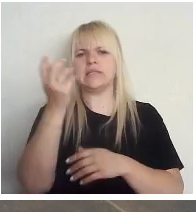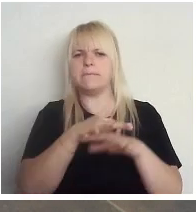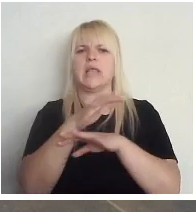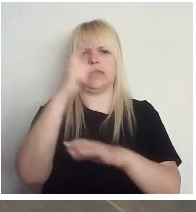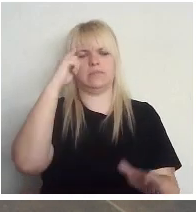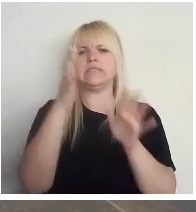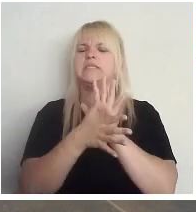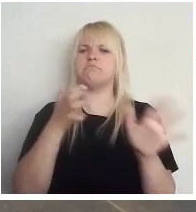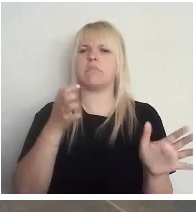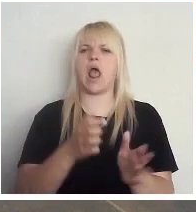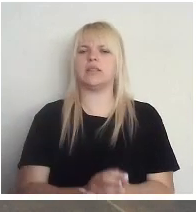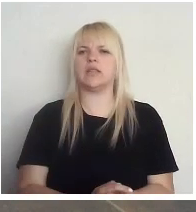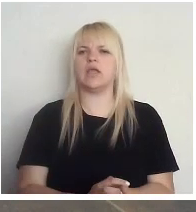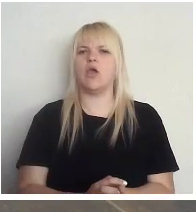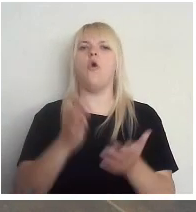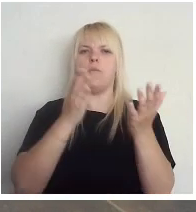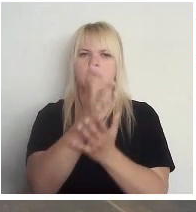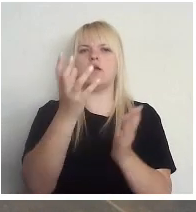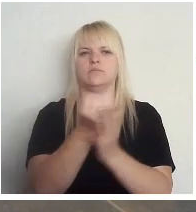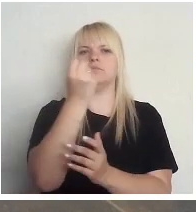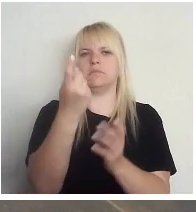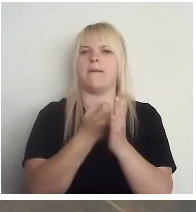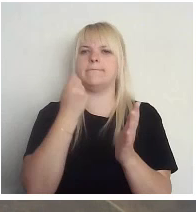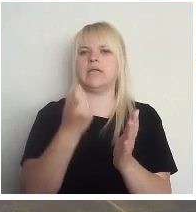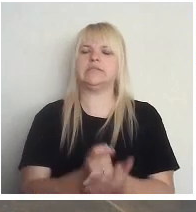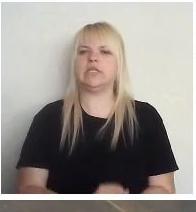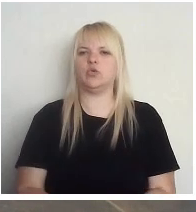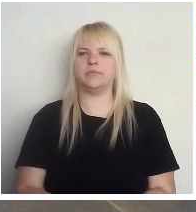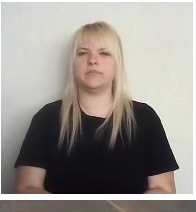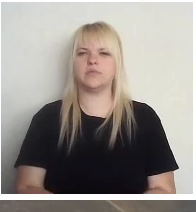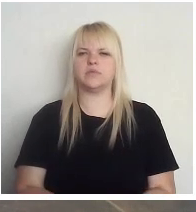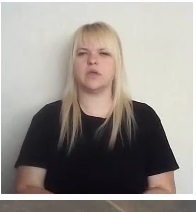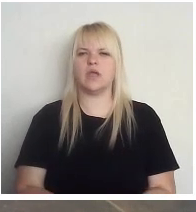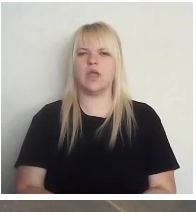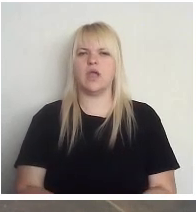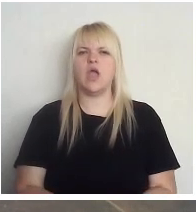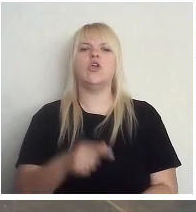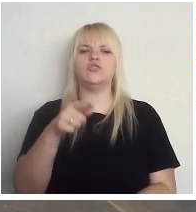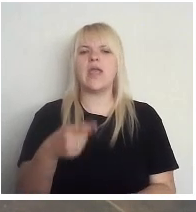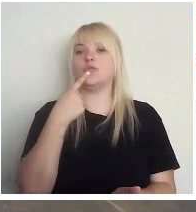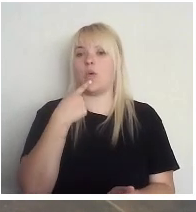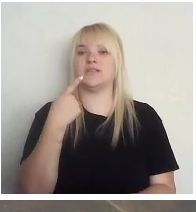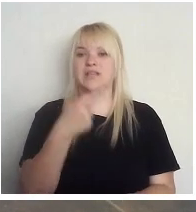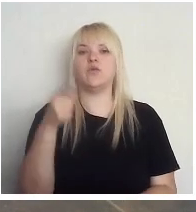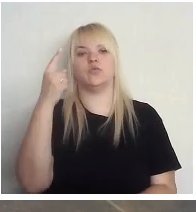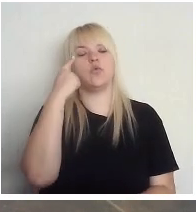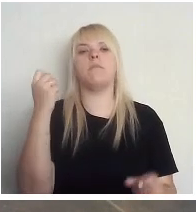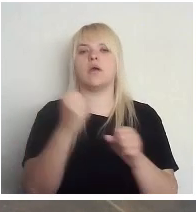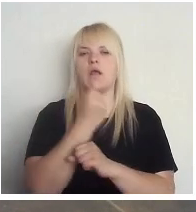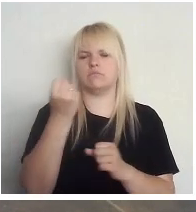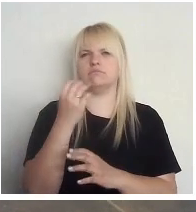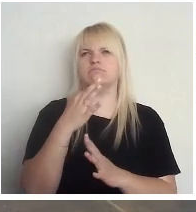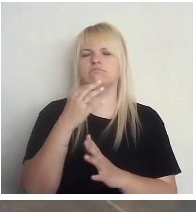un piekļūstamības pieprasījumus. Šeitot piemību domājot, gan plašākā mērā,